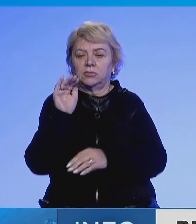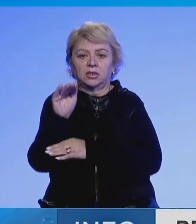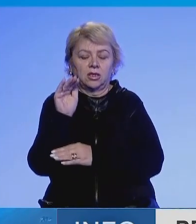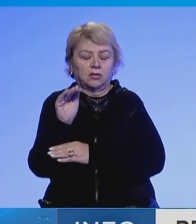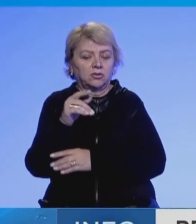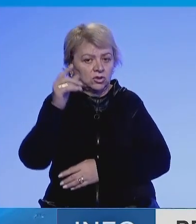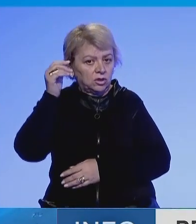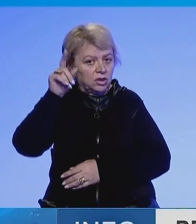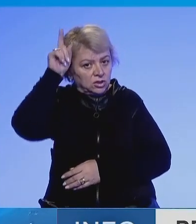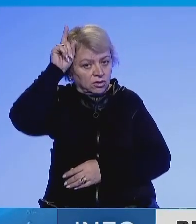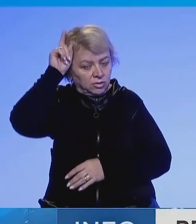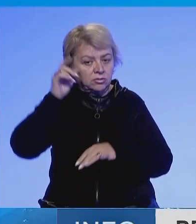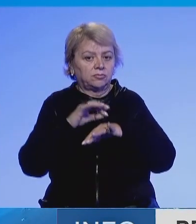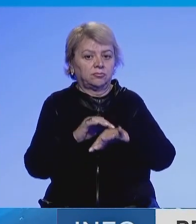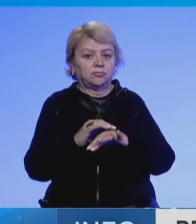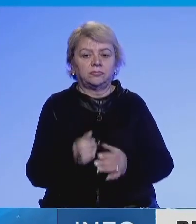Shots.